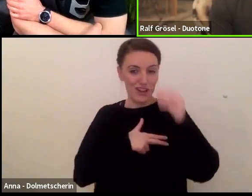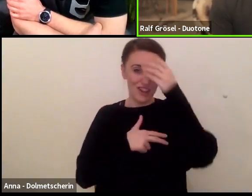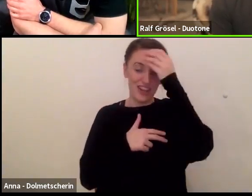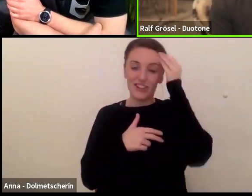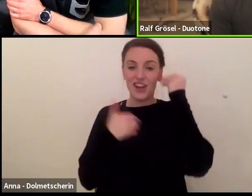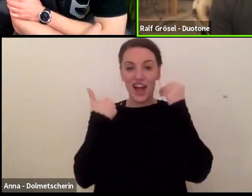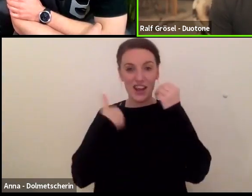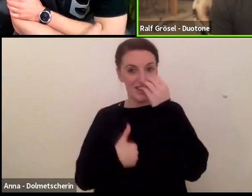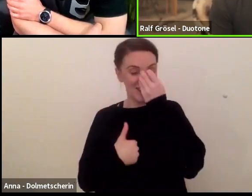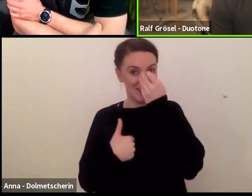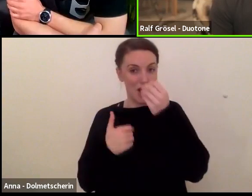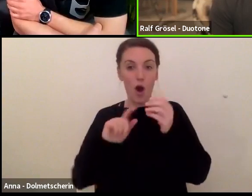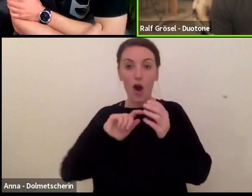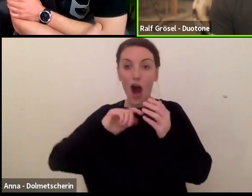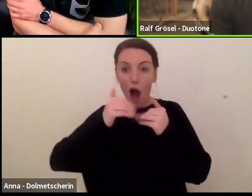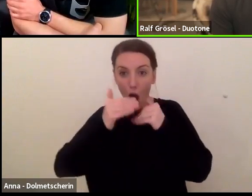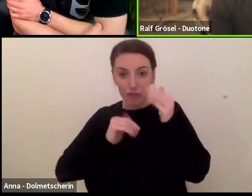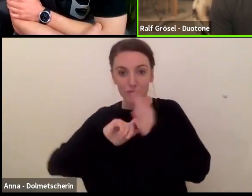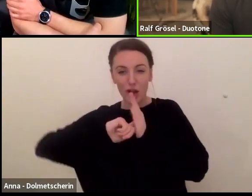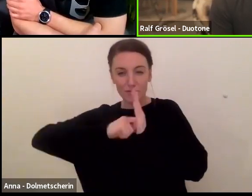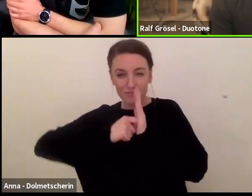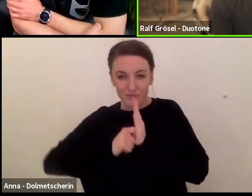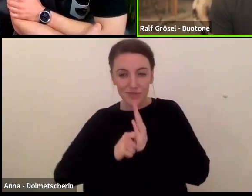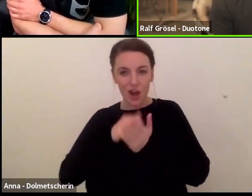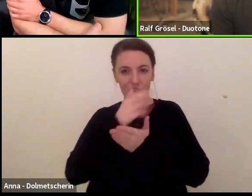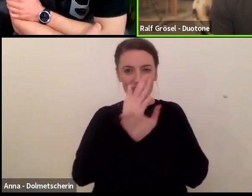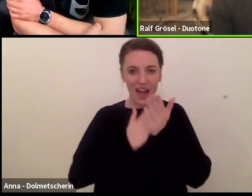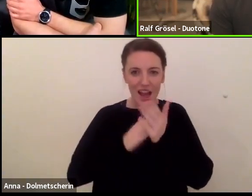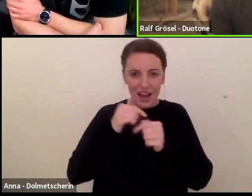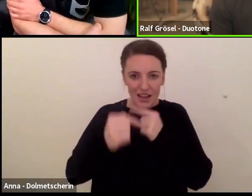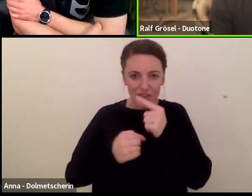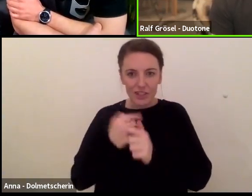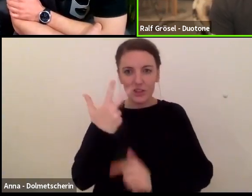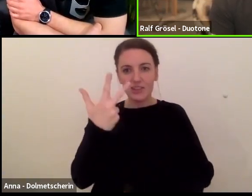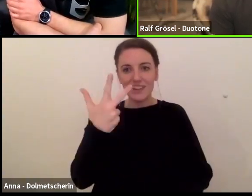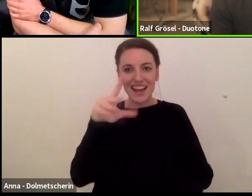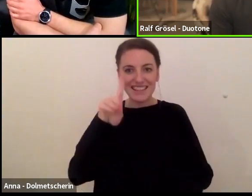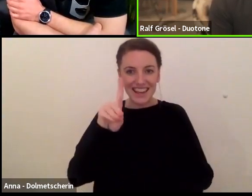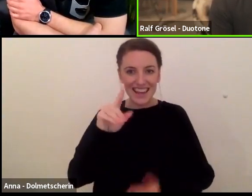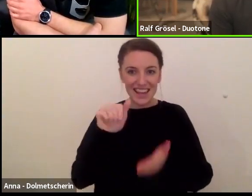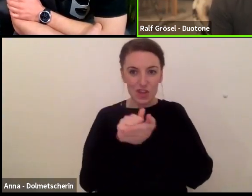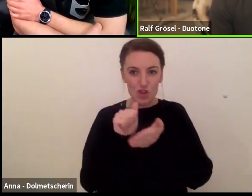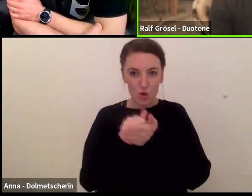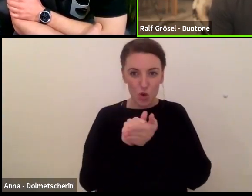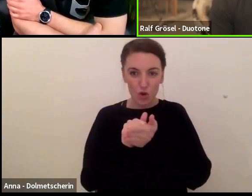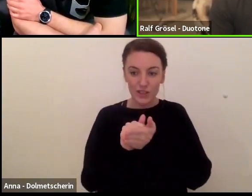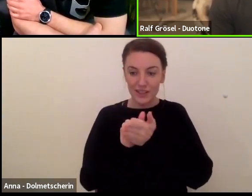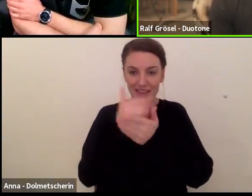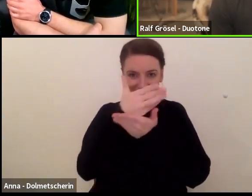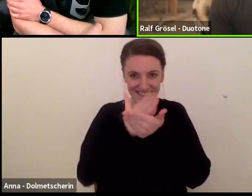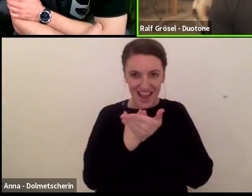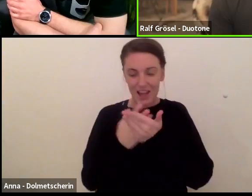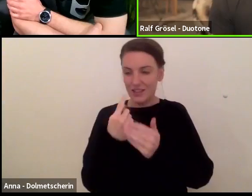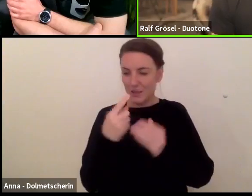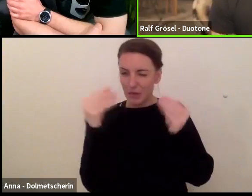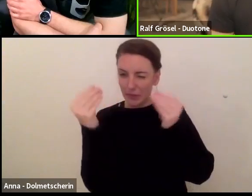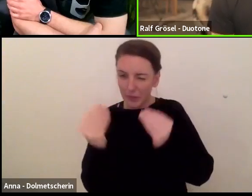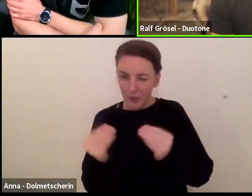auch von der Engineering-Seite her, also Teile entwickeln dafür, 3D-Druckteile, Ansaugung zum Beispiel komplett neu gestalten oder